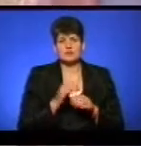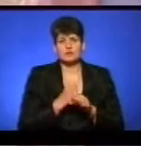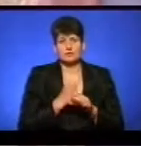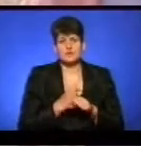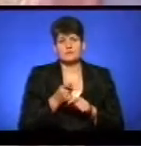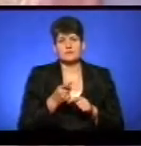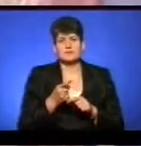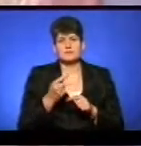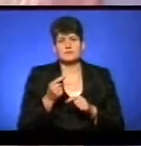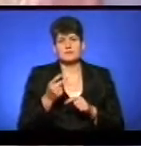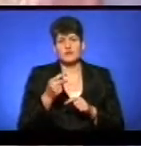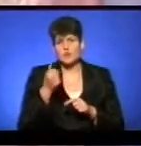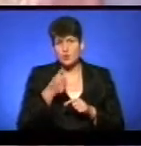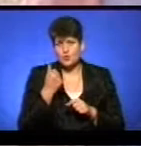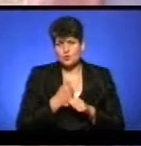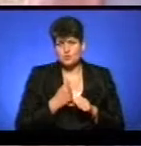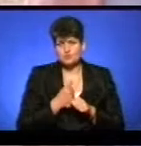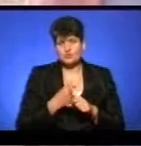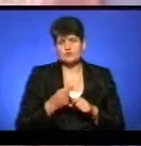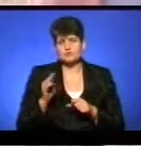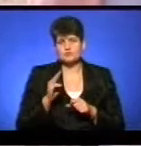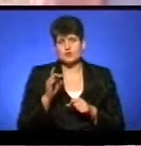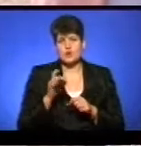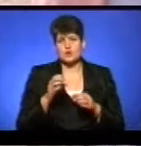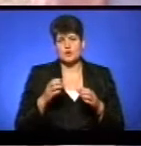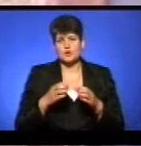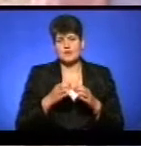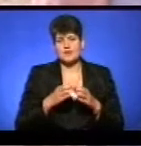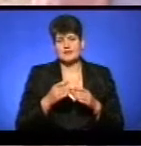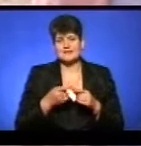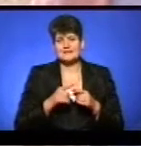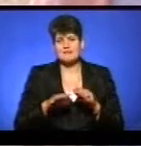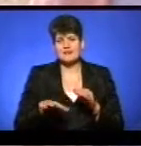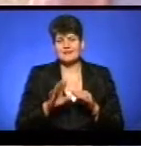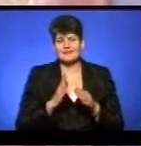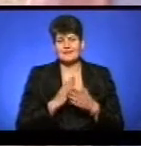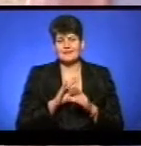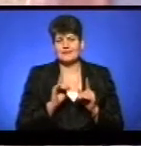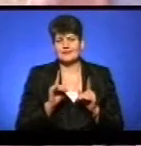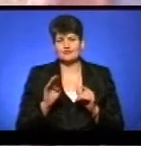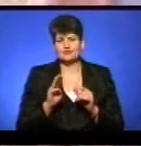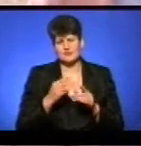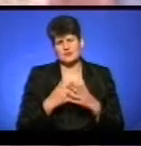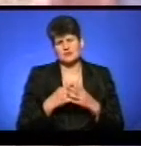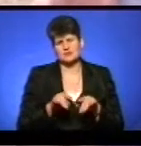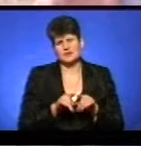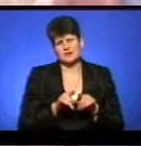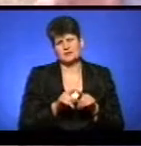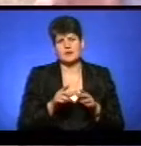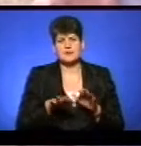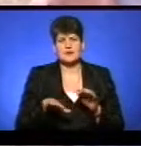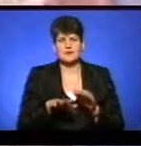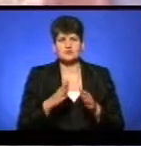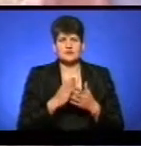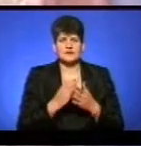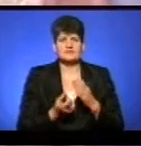«Добре» в Україні, в Шумській громаді. І такий майданчик є не тільки в Шумській, він такий самий майданчик, приблизно такий самий майданчик,